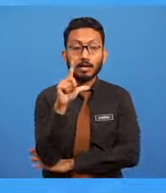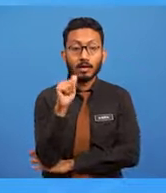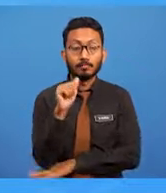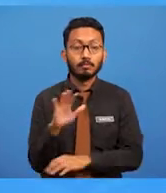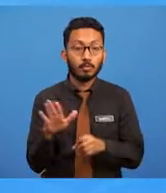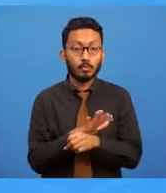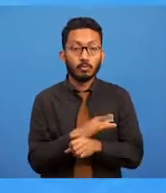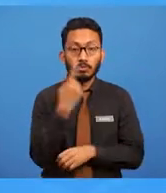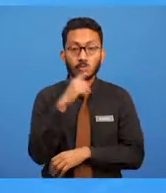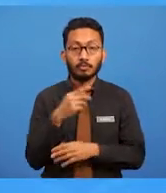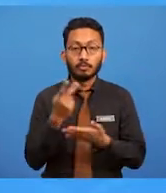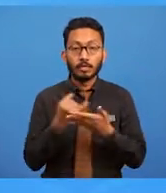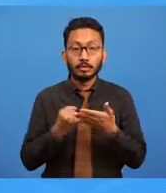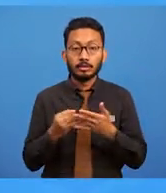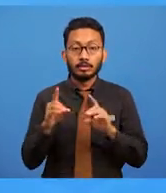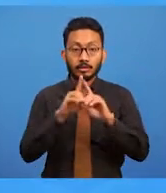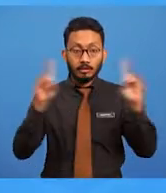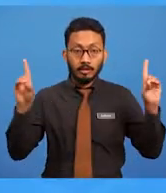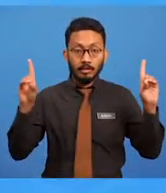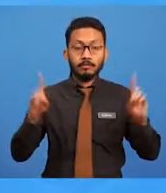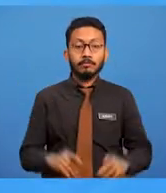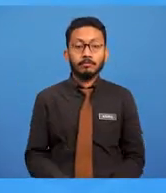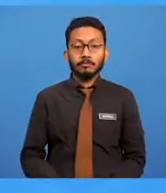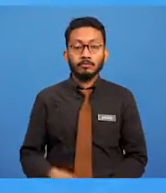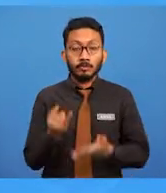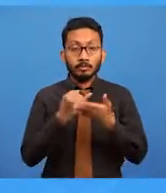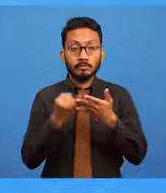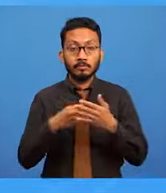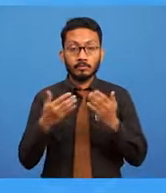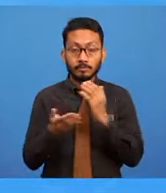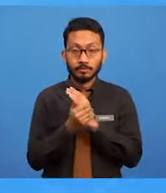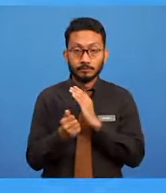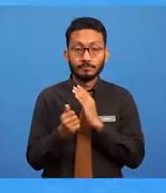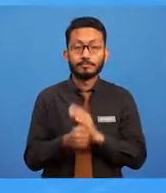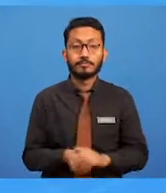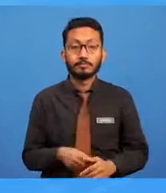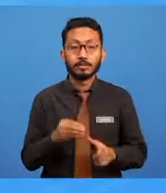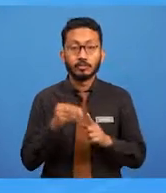lukisan dinding, lukisan minyak ataupun permainan.